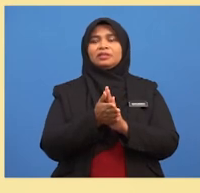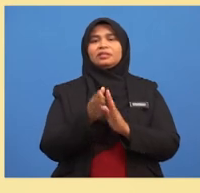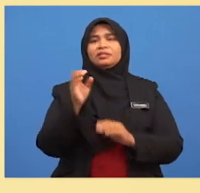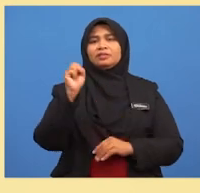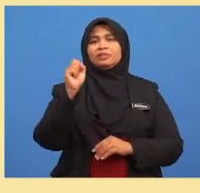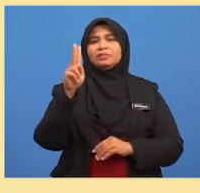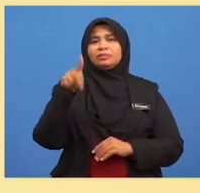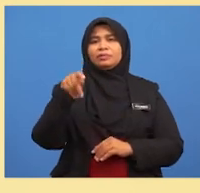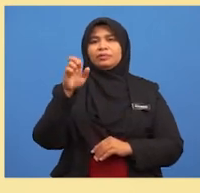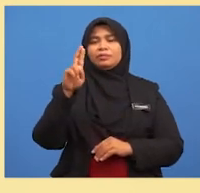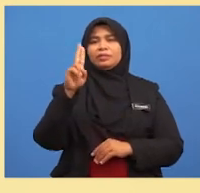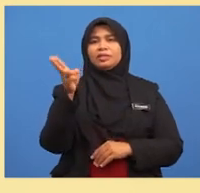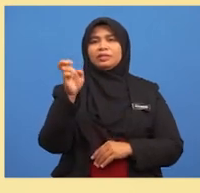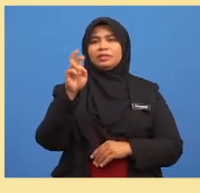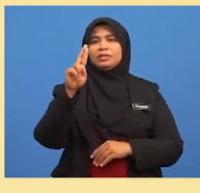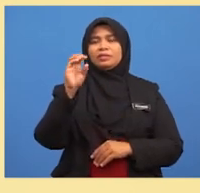superhero?